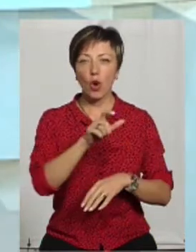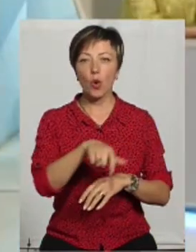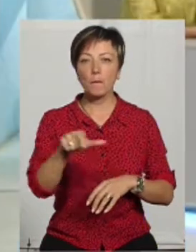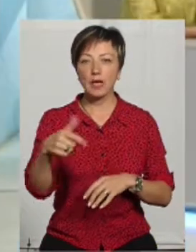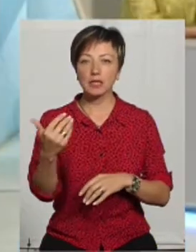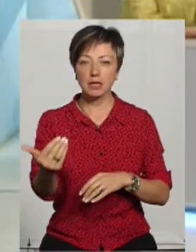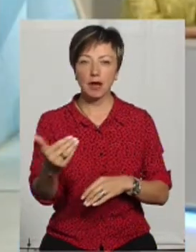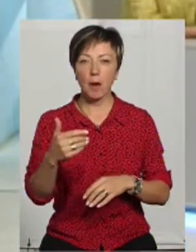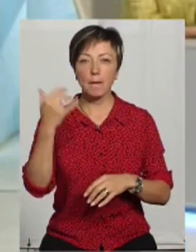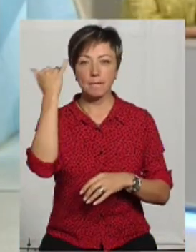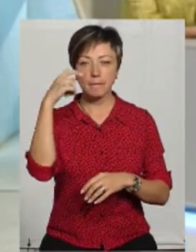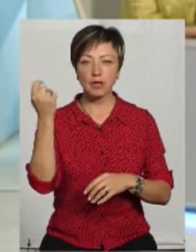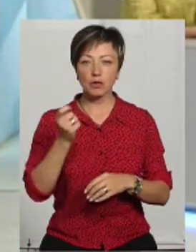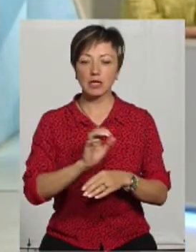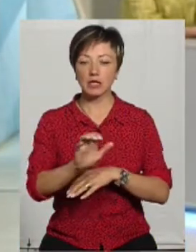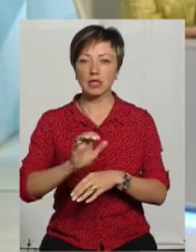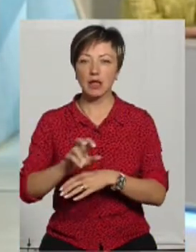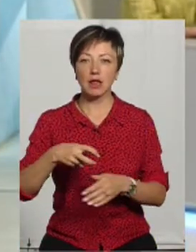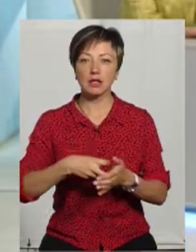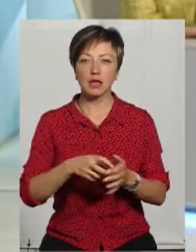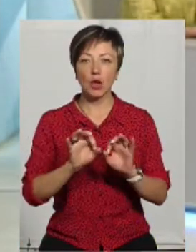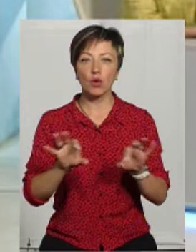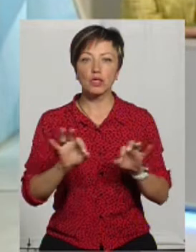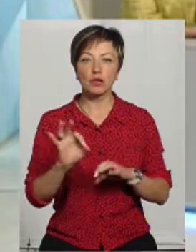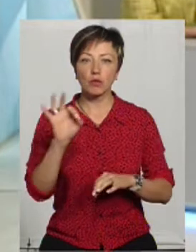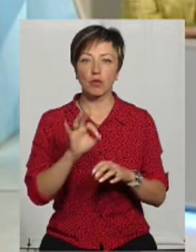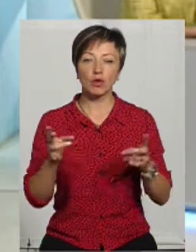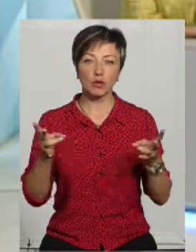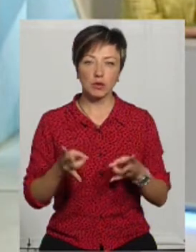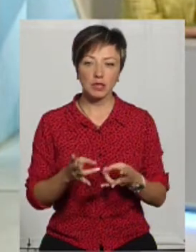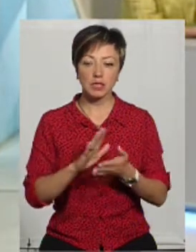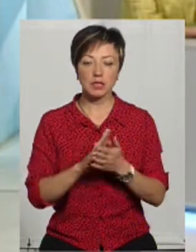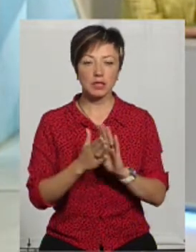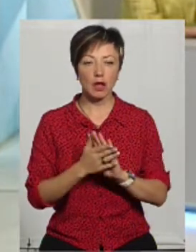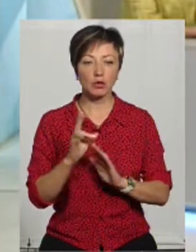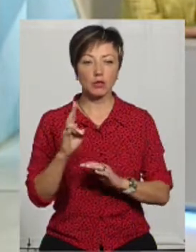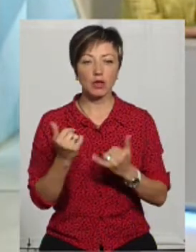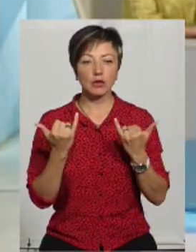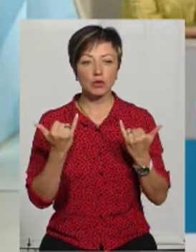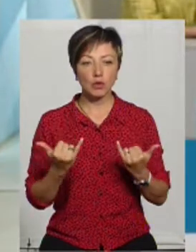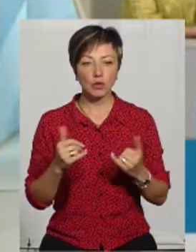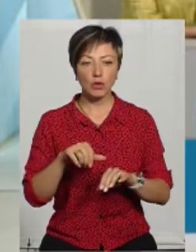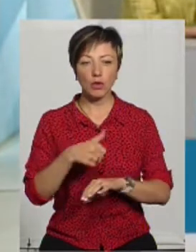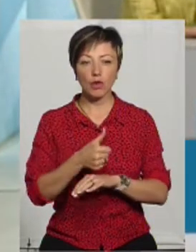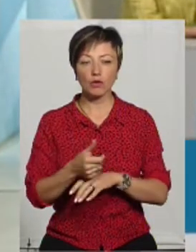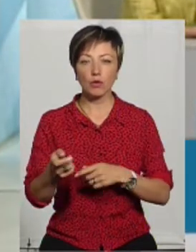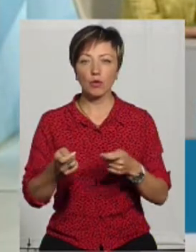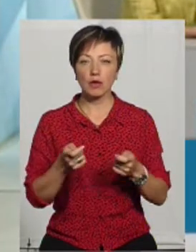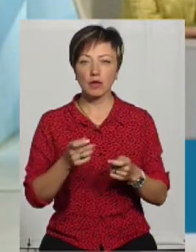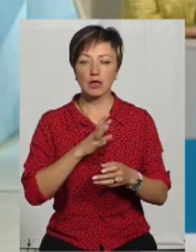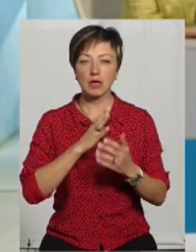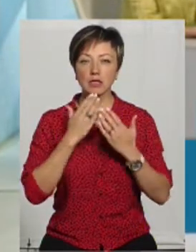надсилалися листи роз'яснення щодо необхідності. Станом на сьогодні до Головного управління